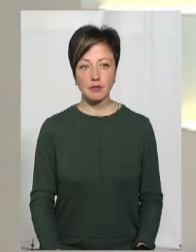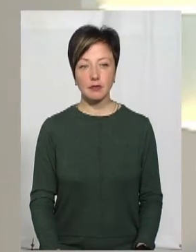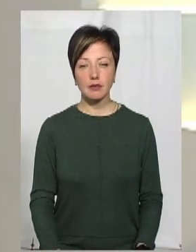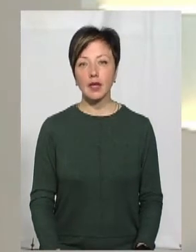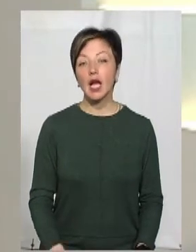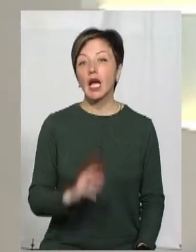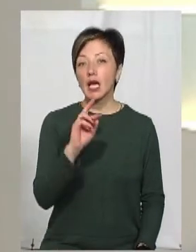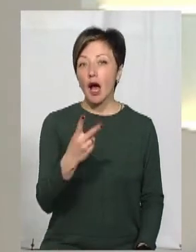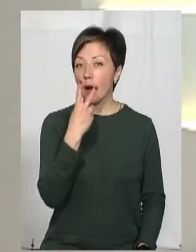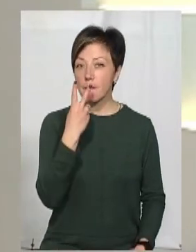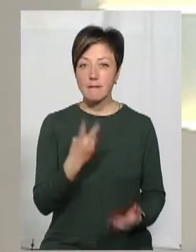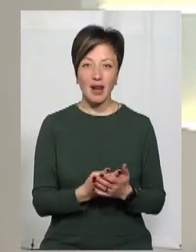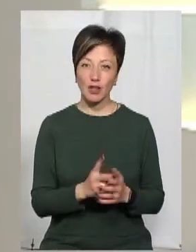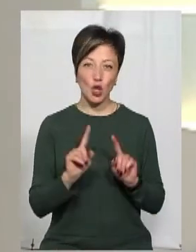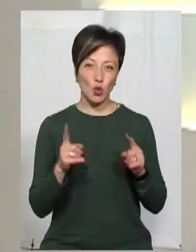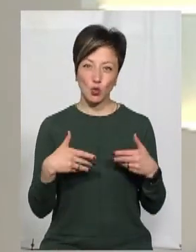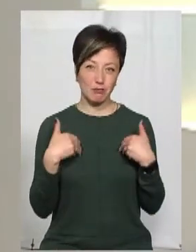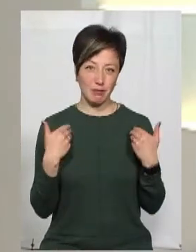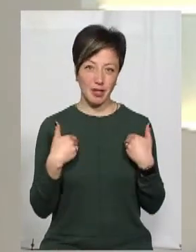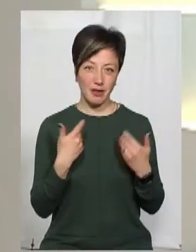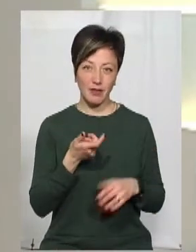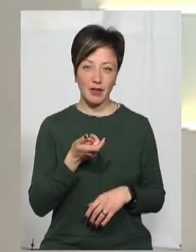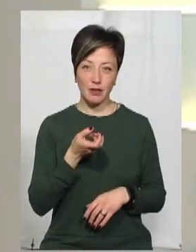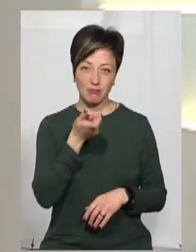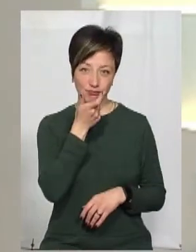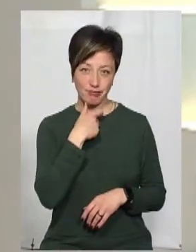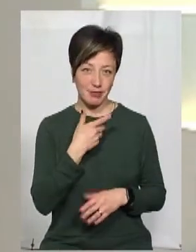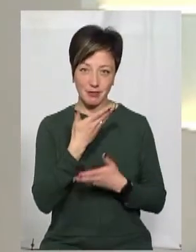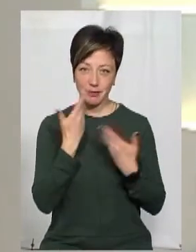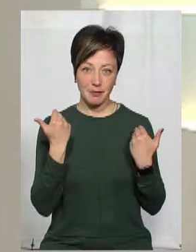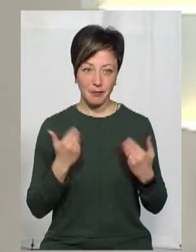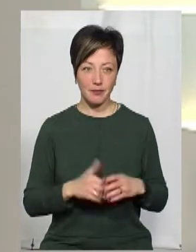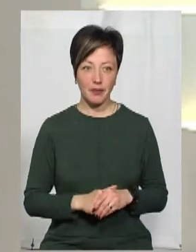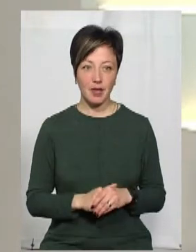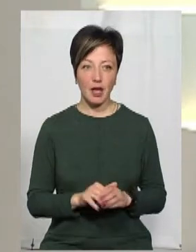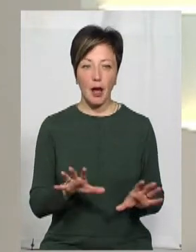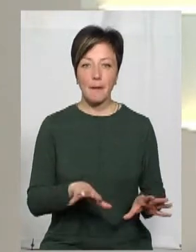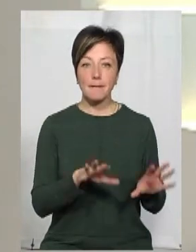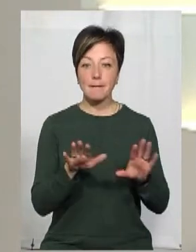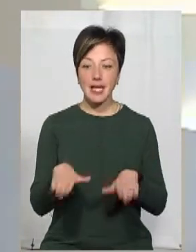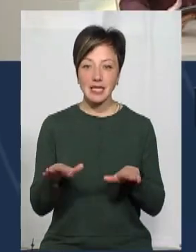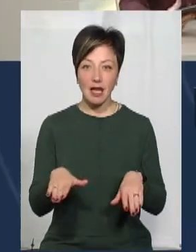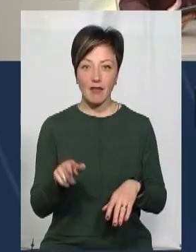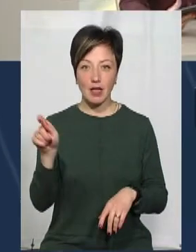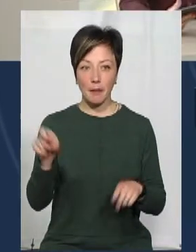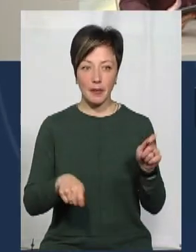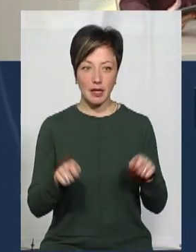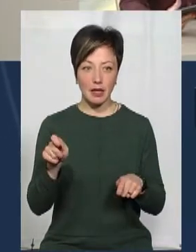Голова бачите, не надто привітно, коли налаштовані наші місцеві на приїзд.